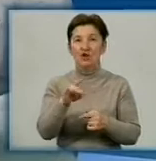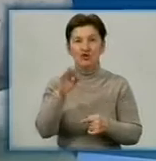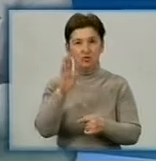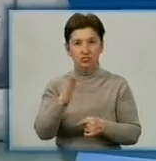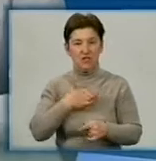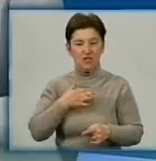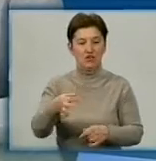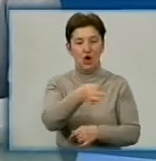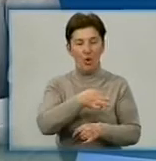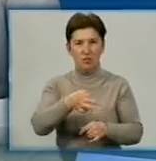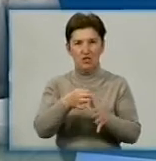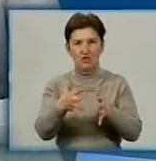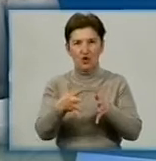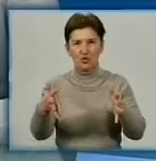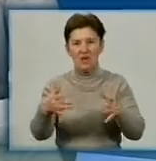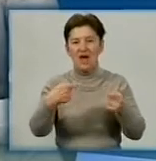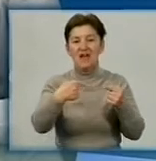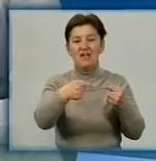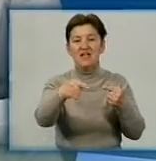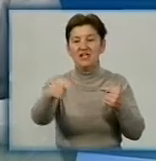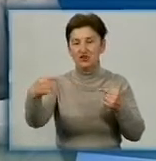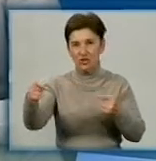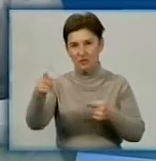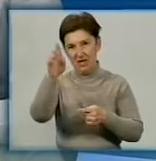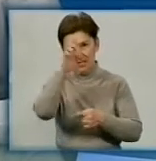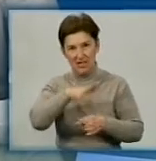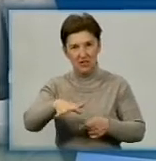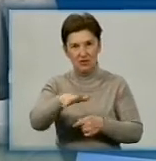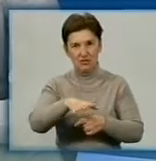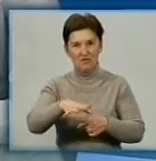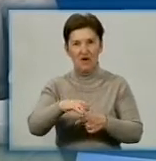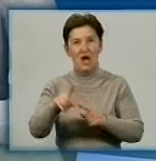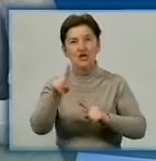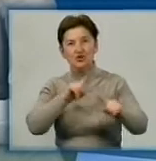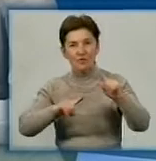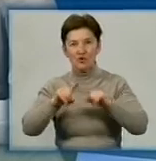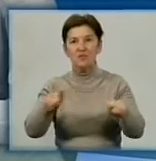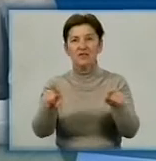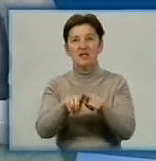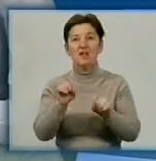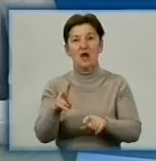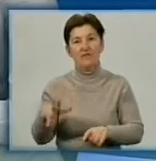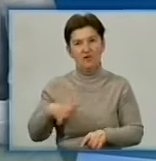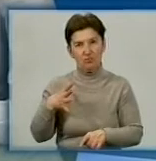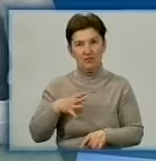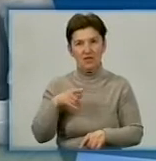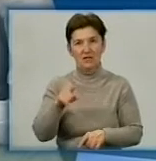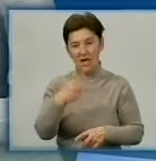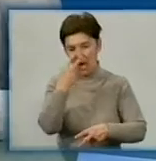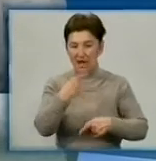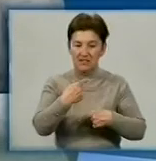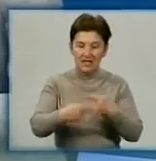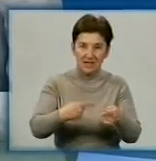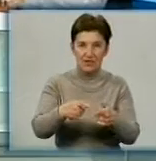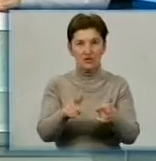розширювати свої зв'язки з іншими державами шляхом міжнародних форумів, такі, як відбувалося вже в Кіровограді? Тобто, це вже традиція, чи